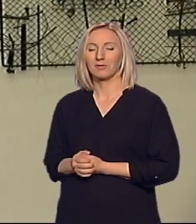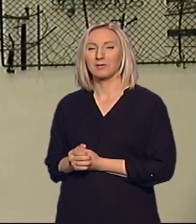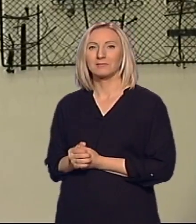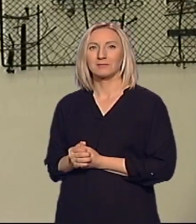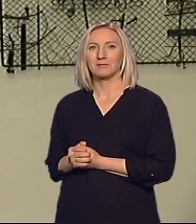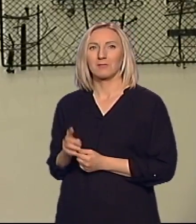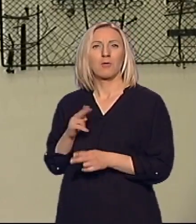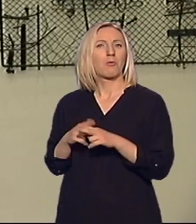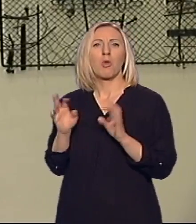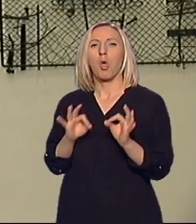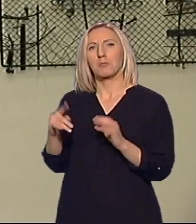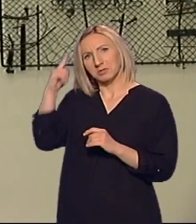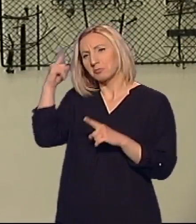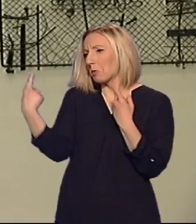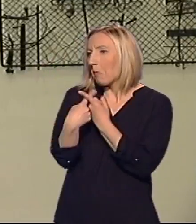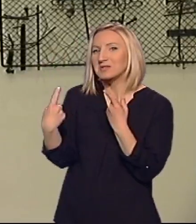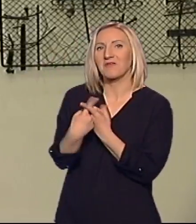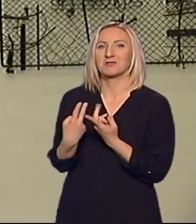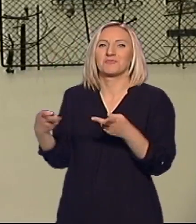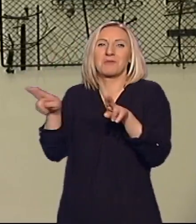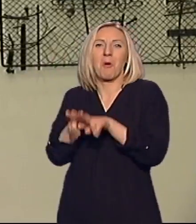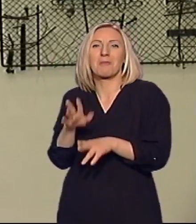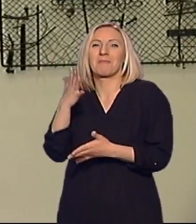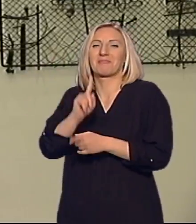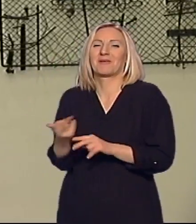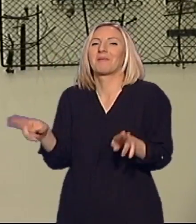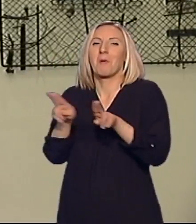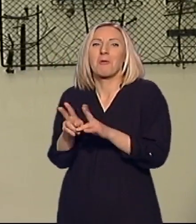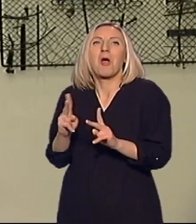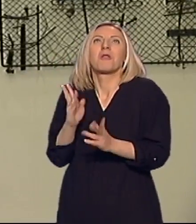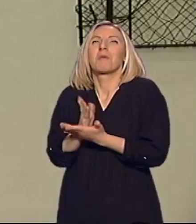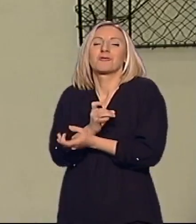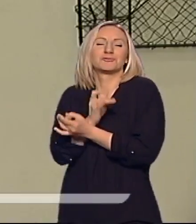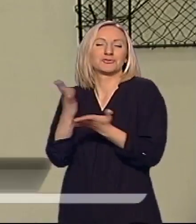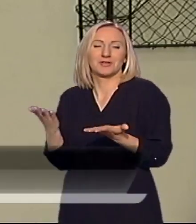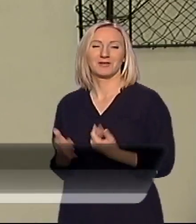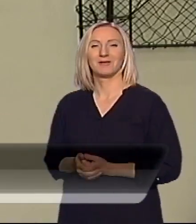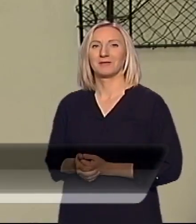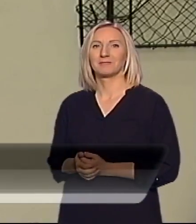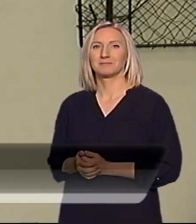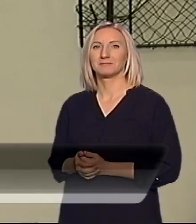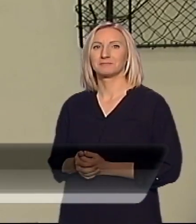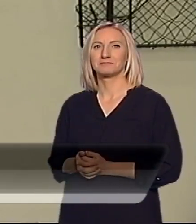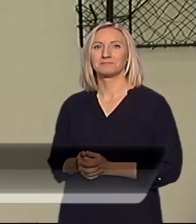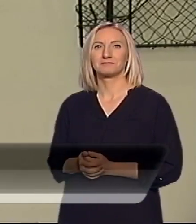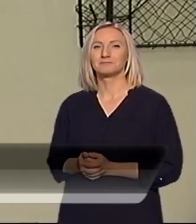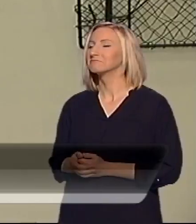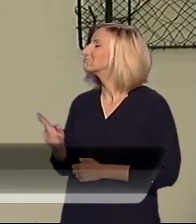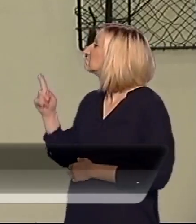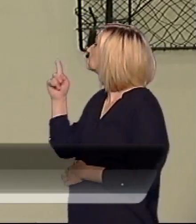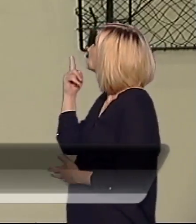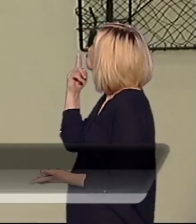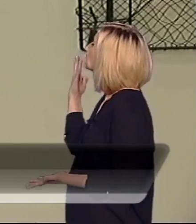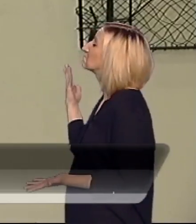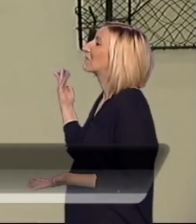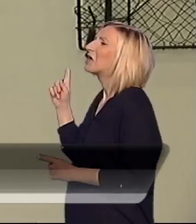potpuno normalno znamo i da se posvađamo i da se pomirimo posle pet minuta kao da ništa nije bilo. Nemamo nekih, nije to neka